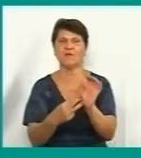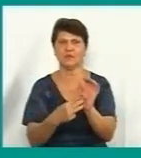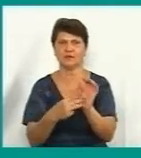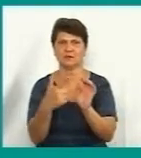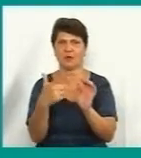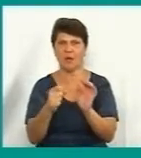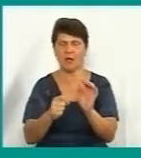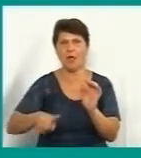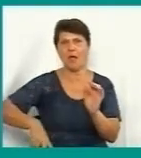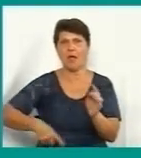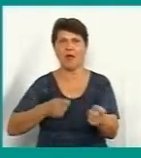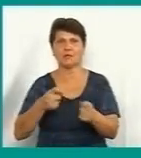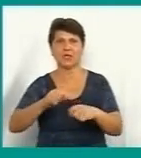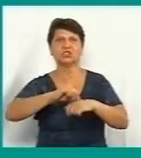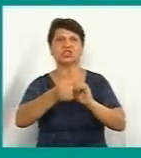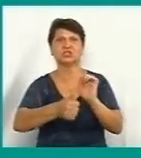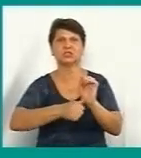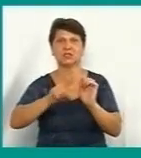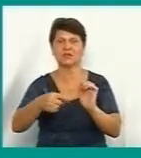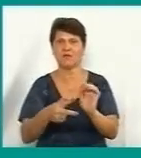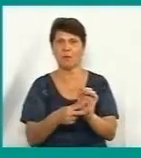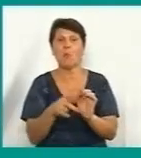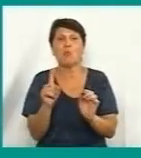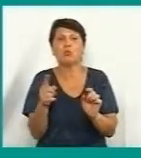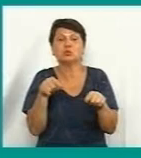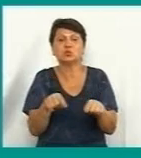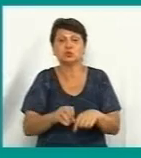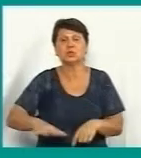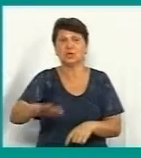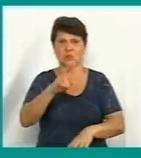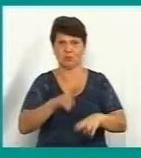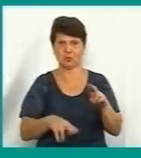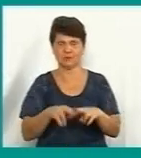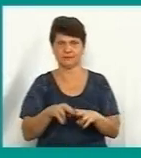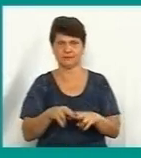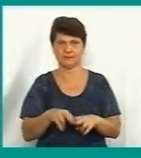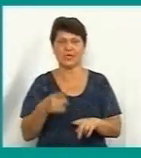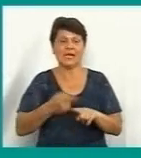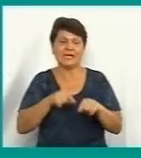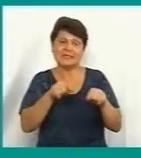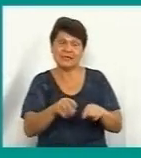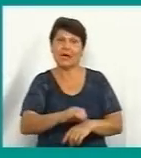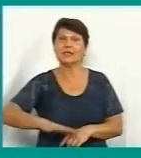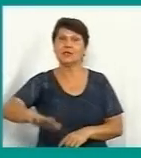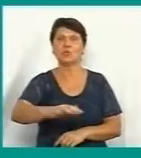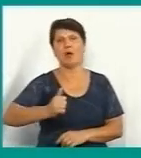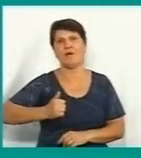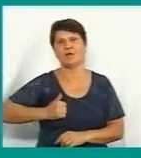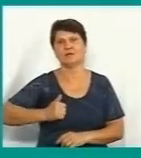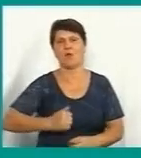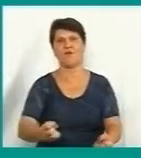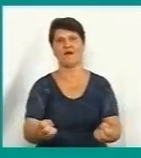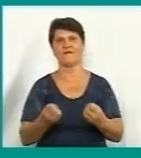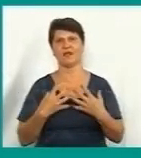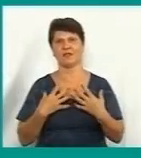адміністративна зона 16,8. Чому на цій території будується? Цю територію нам військові віддали,